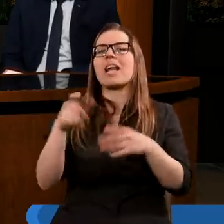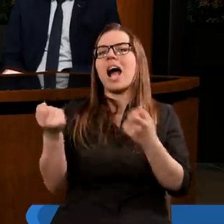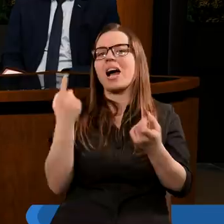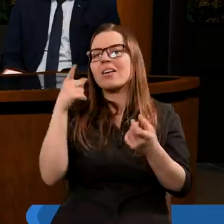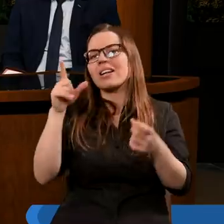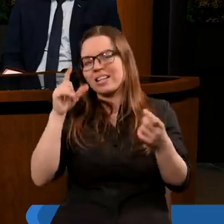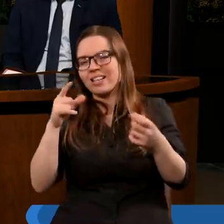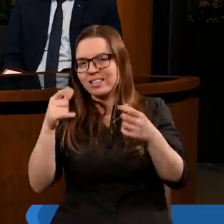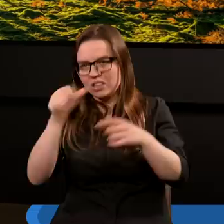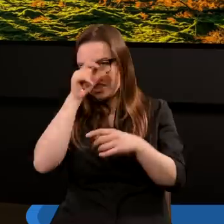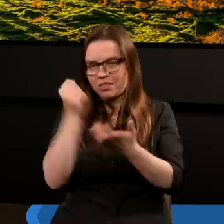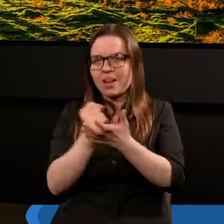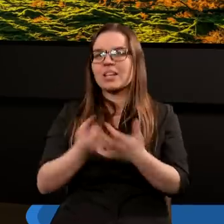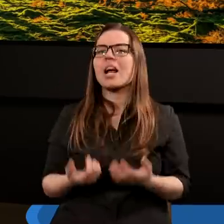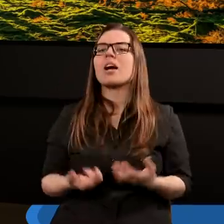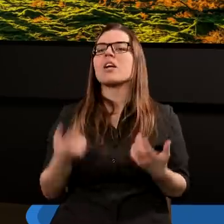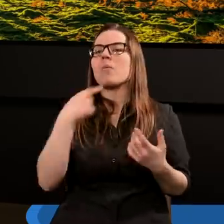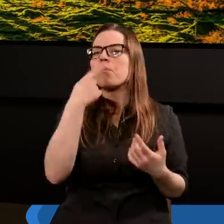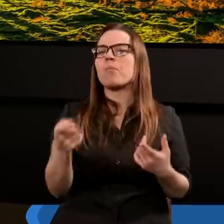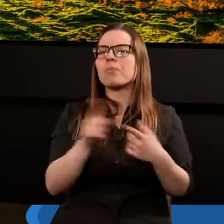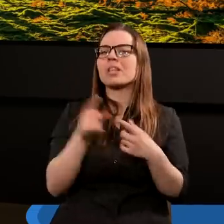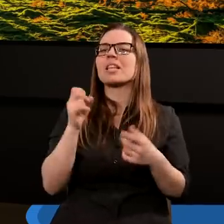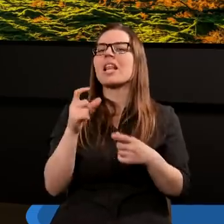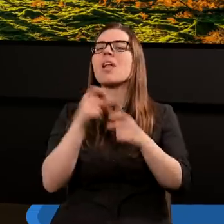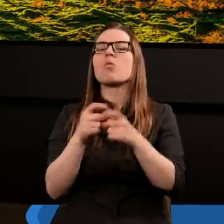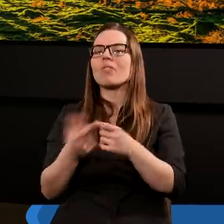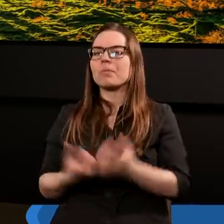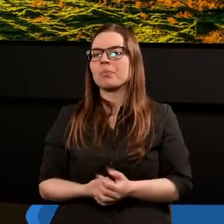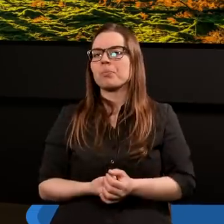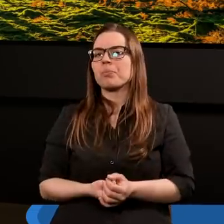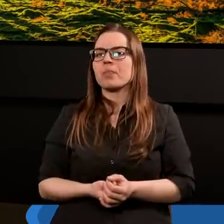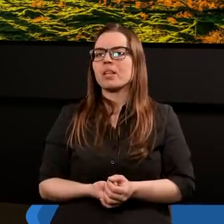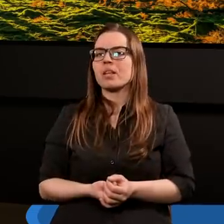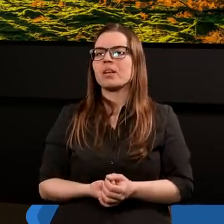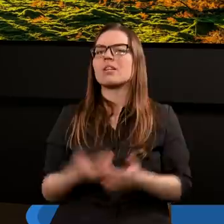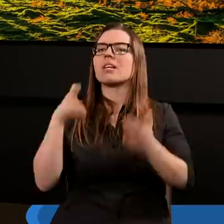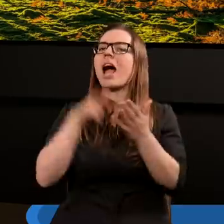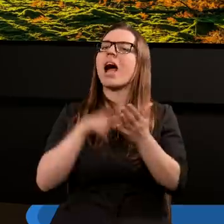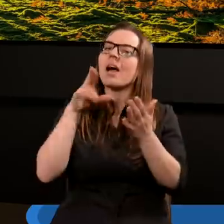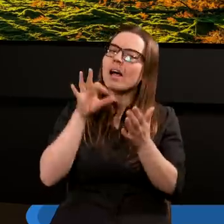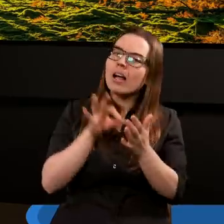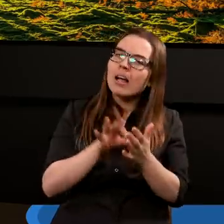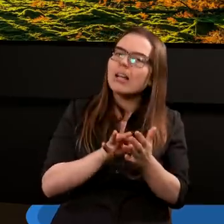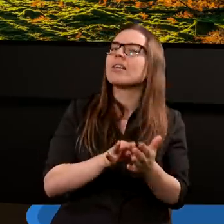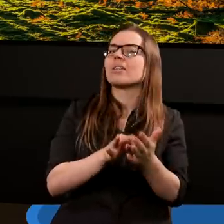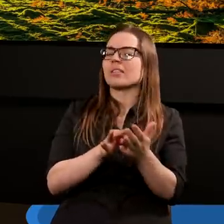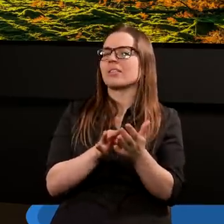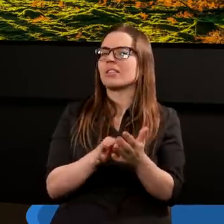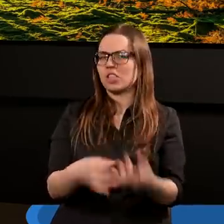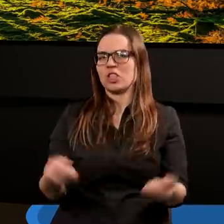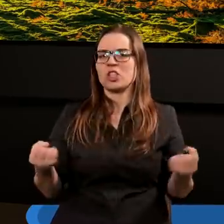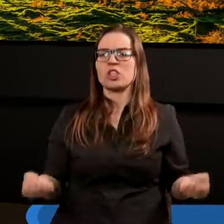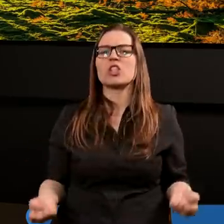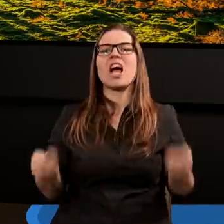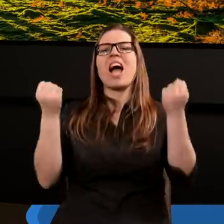na spirytyzmie. Ja może powiem to takimi słowami, na pewno ciężko będzie